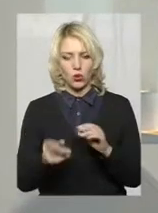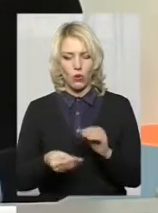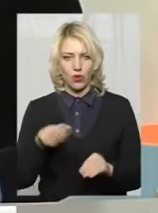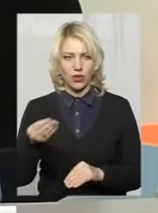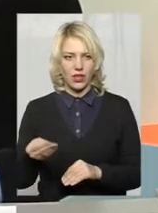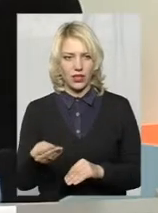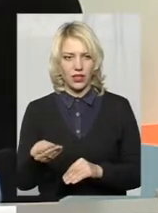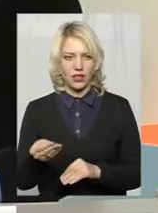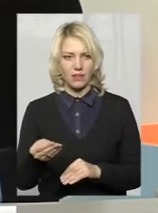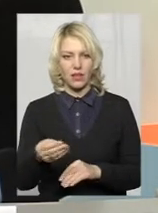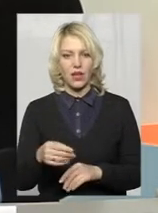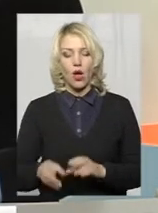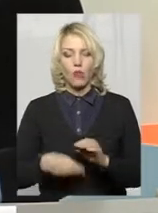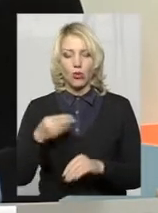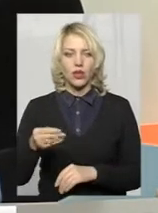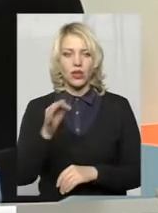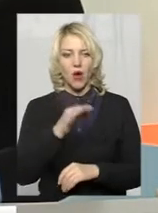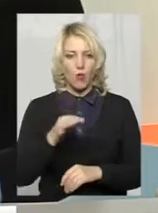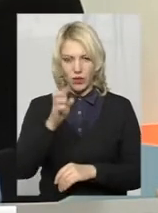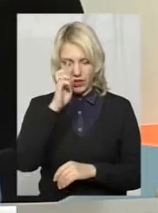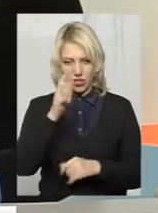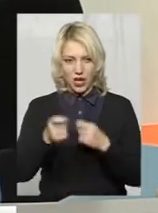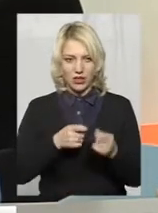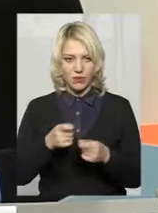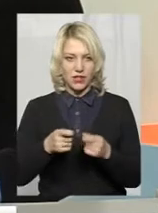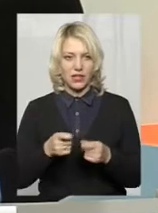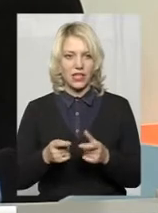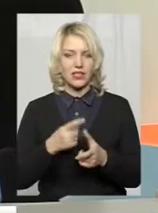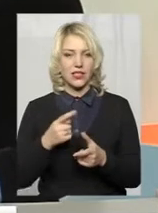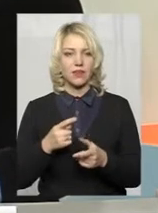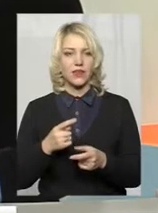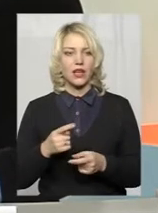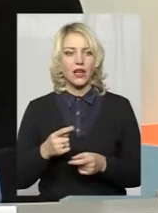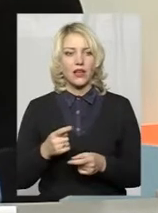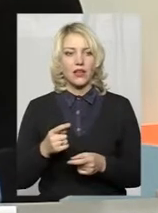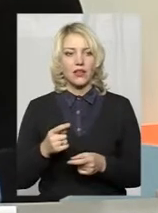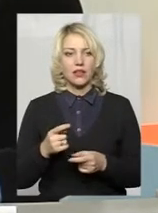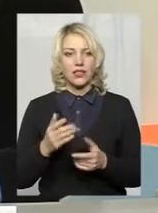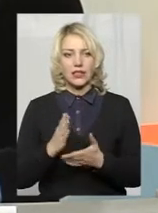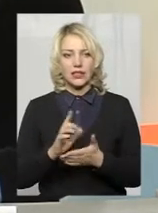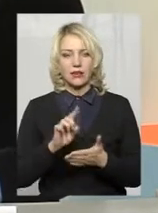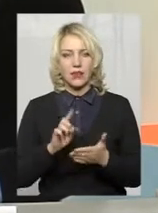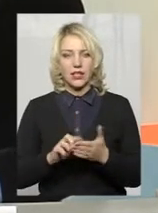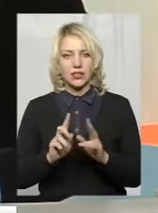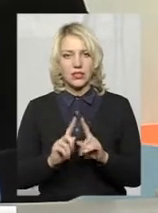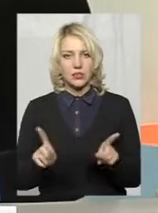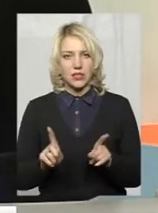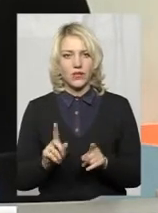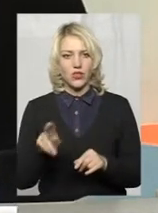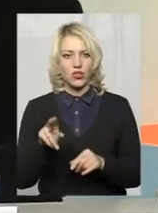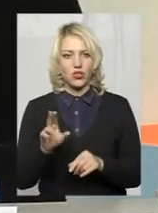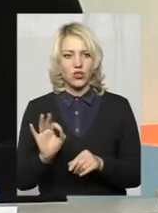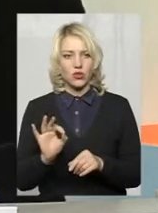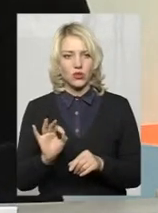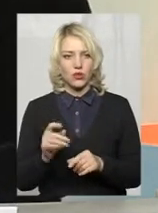Подає облдержадміністрація або Генеральний штаб України. Тому що дійсно, може бути питання спеціфічне, як військовим, що одна не